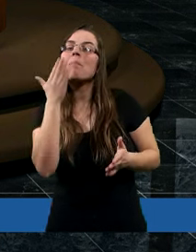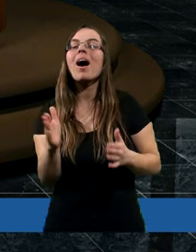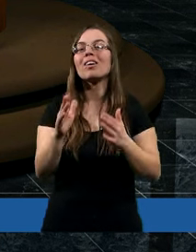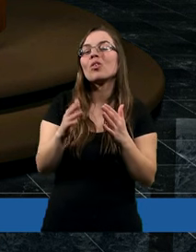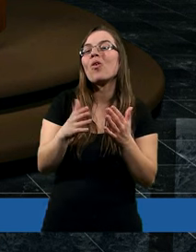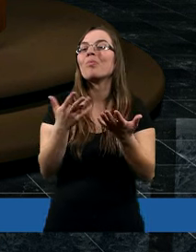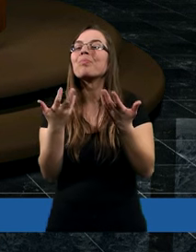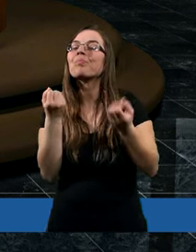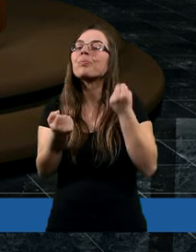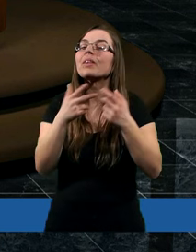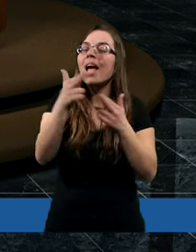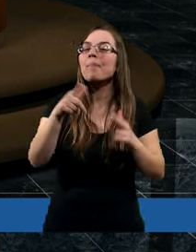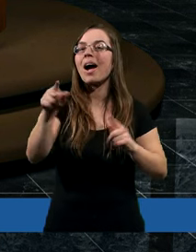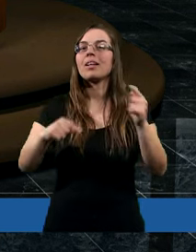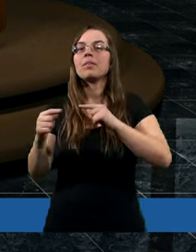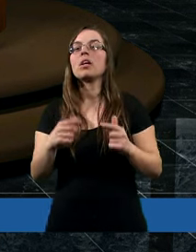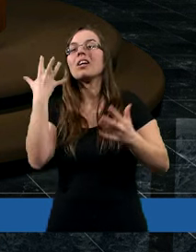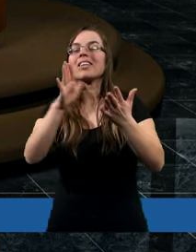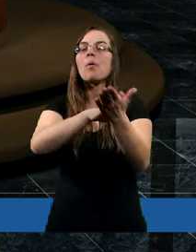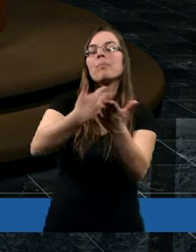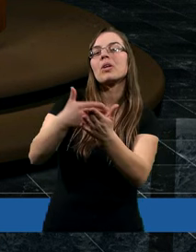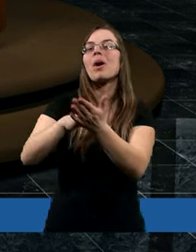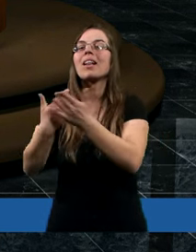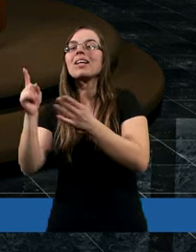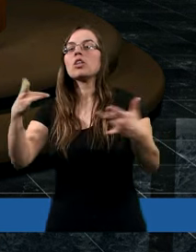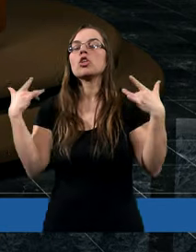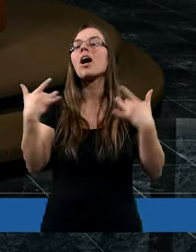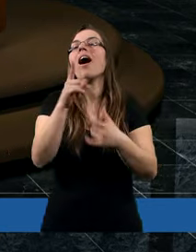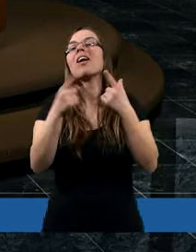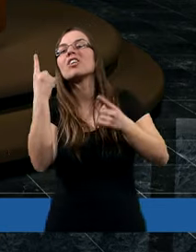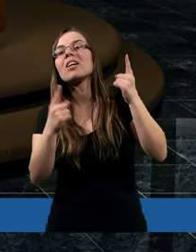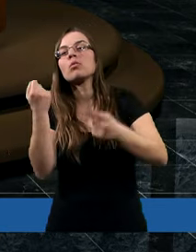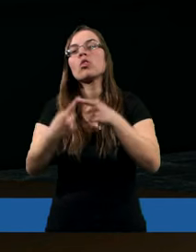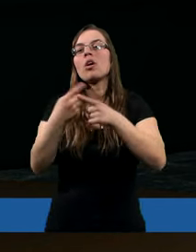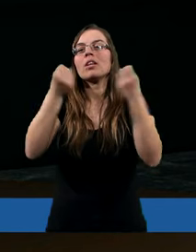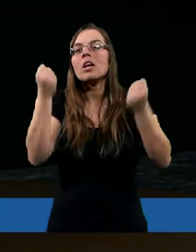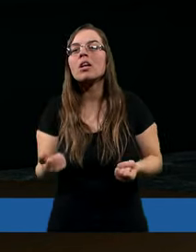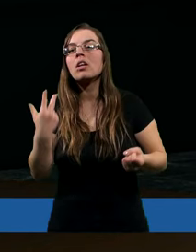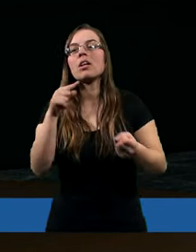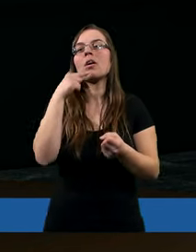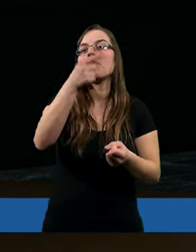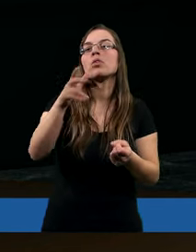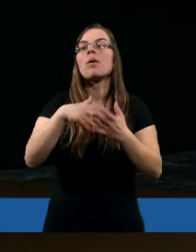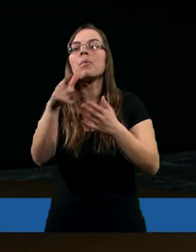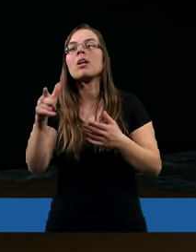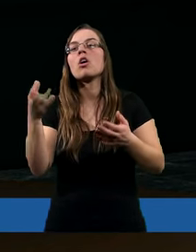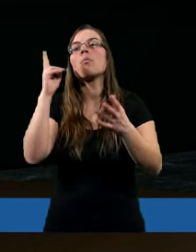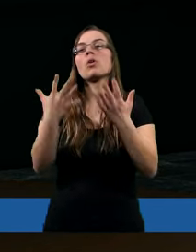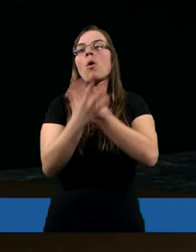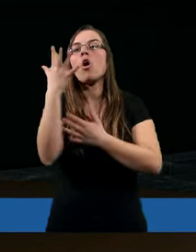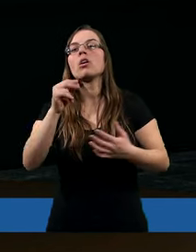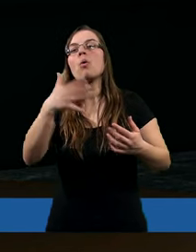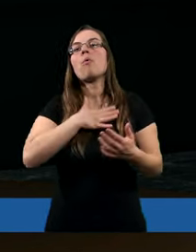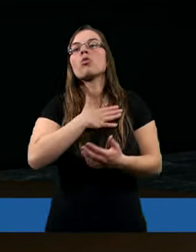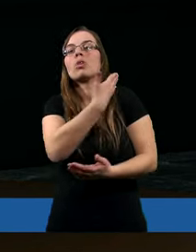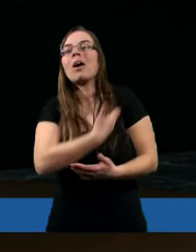śliski, no bo chciałoby się podać takie przykłady z życia, no ale trochę ciężko, nie? Bo ja powiem o kimkolwiek, a potem się okaże,